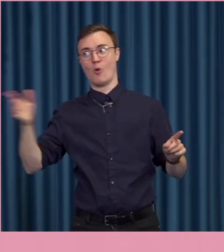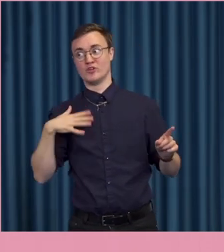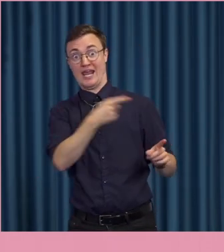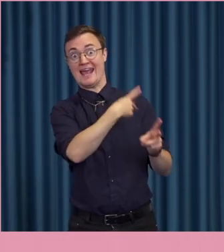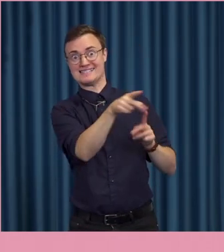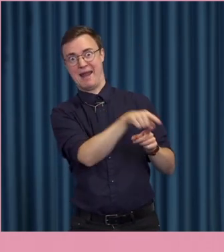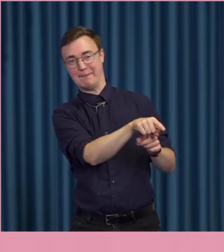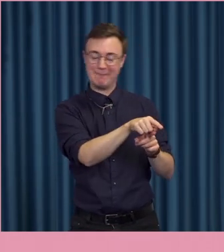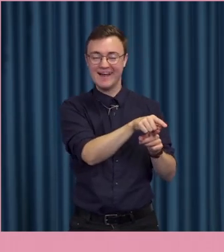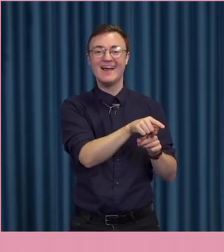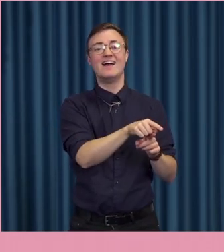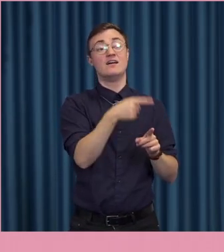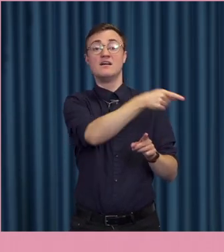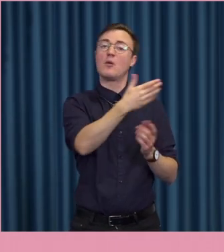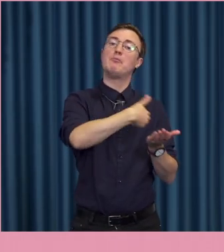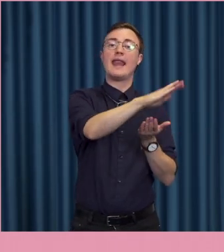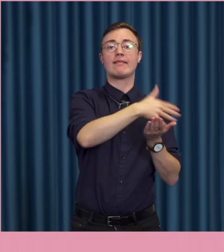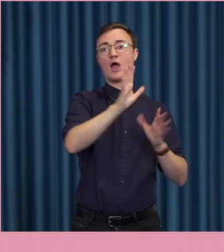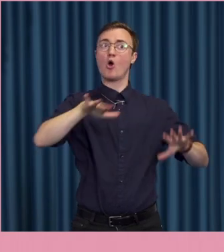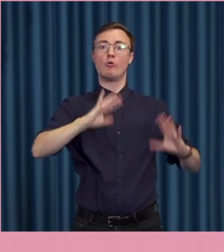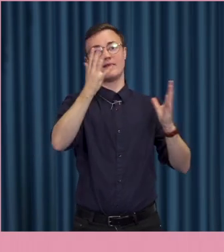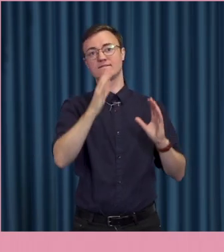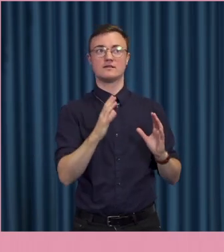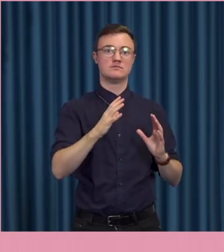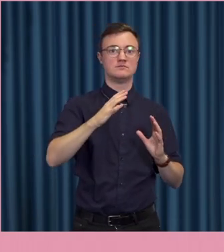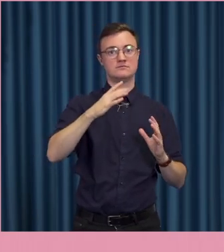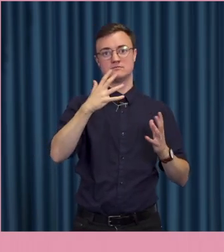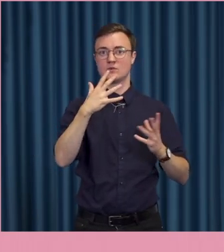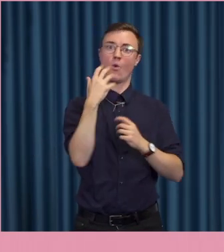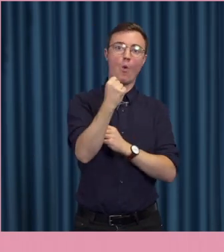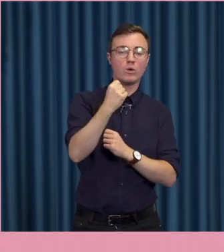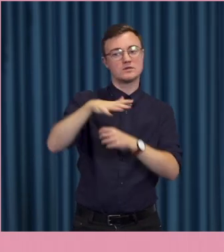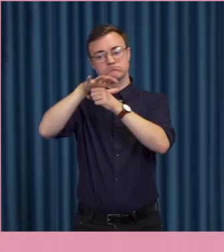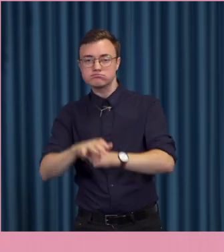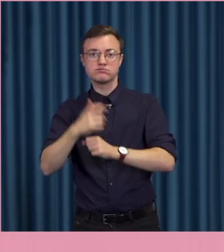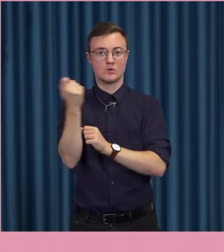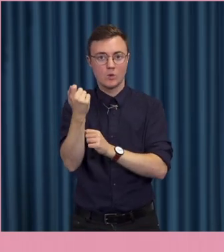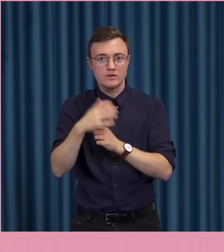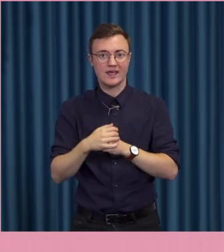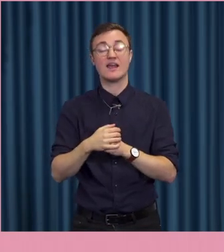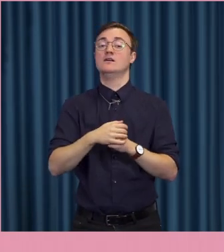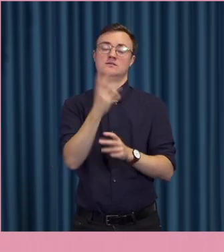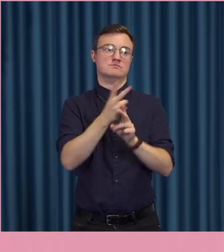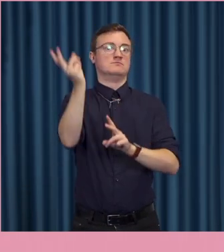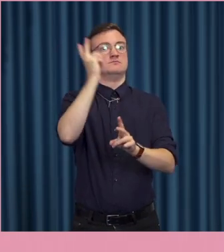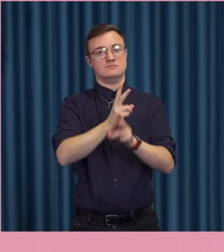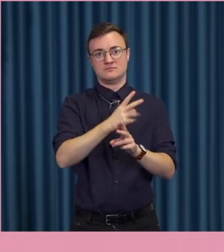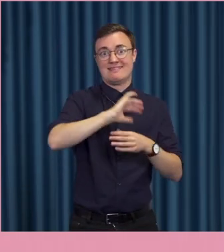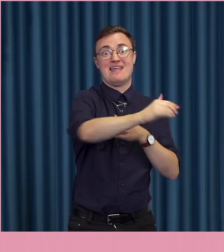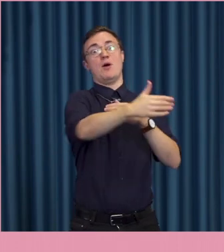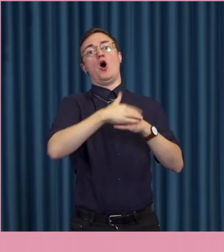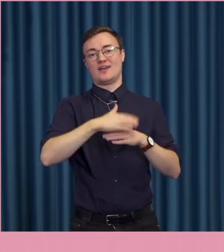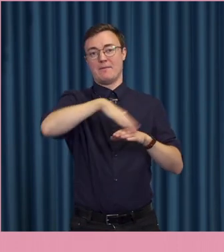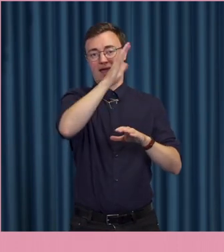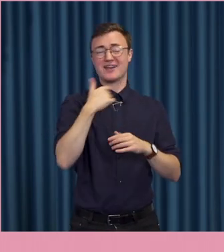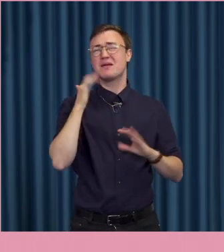extremen också. Berättar om de hot och kränkningar som henne har upplevt. Så kommer det bli mycket mer som kommer tillbaka. Jag